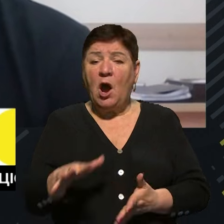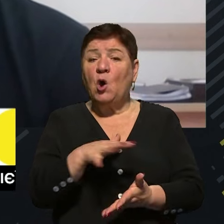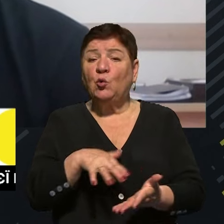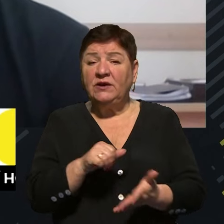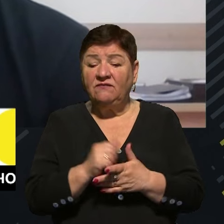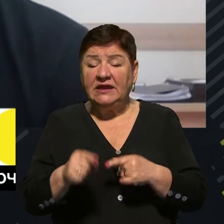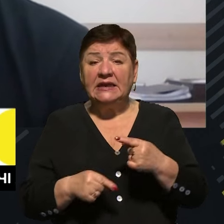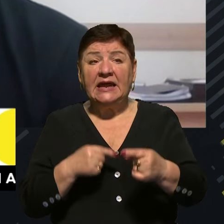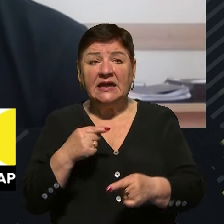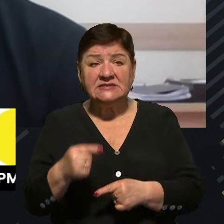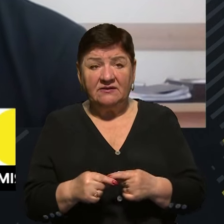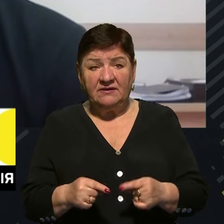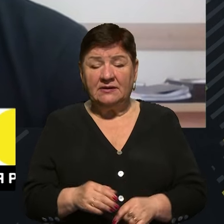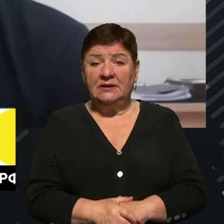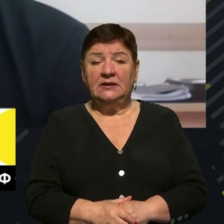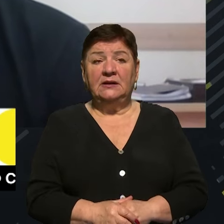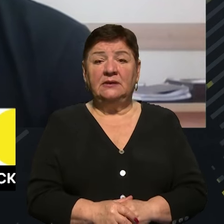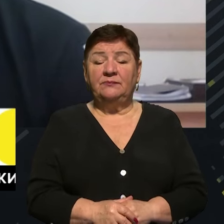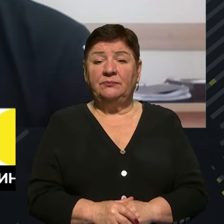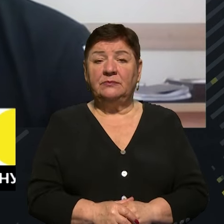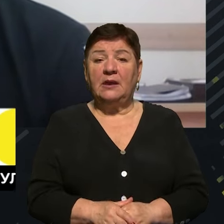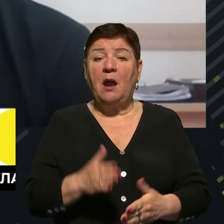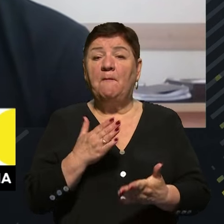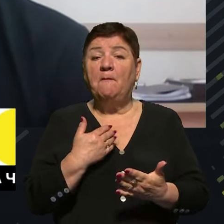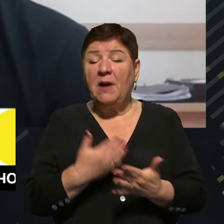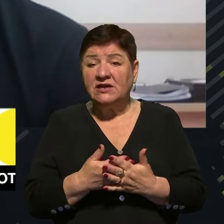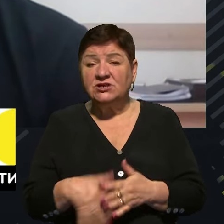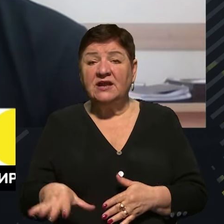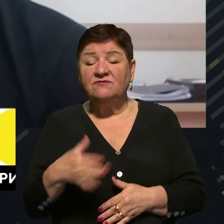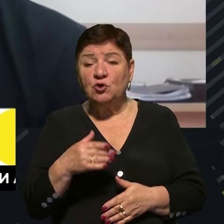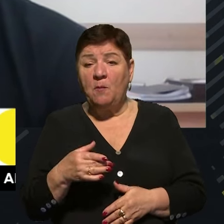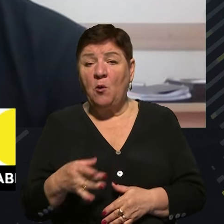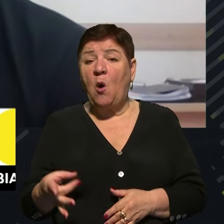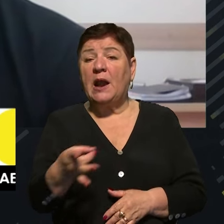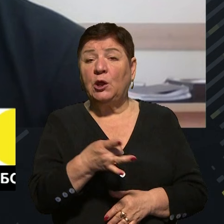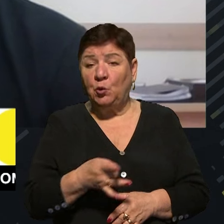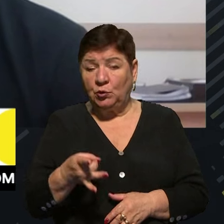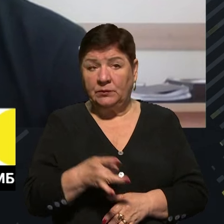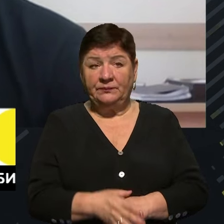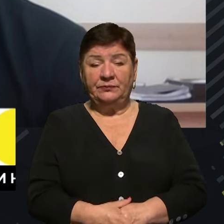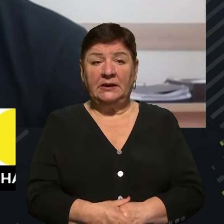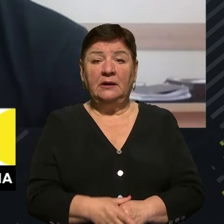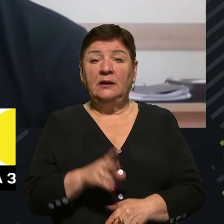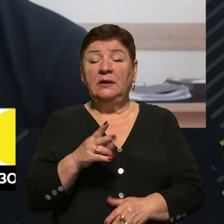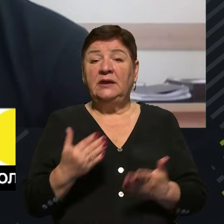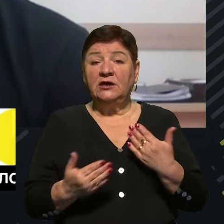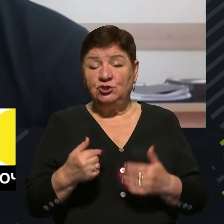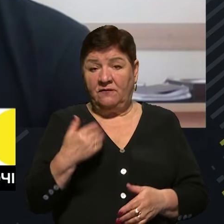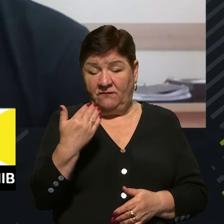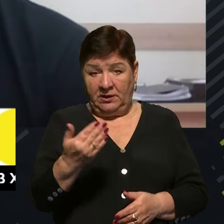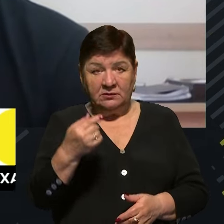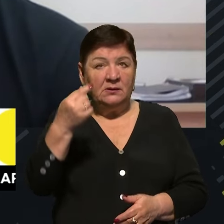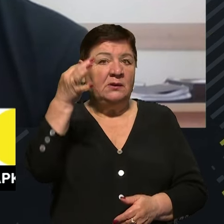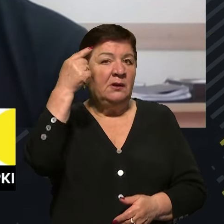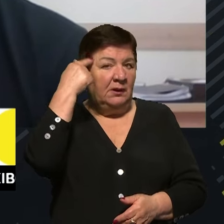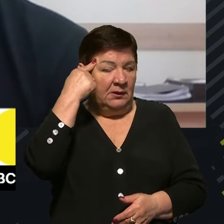наслідки. Руйнивні наслідки майже для всього мікрорайон. Скажімо так, якщо ви уявляєте собі